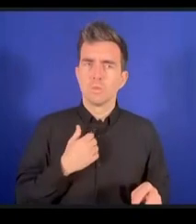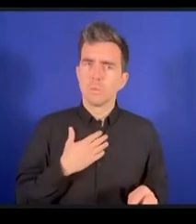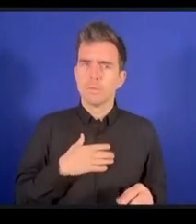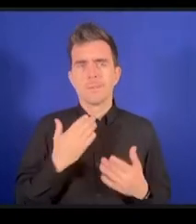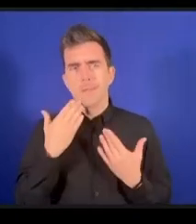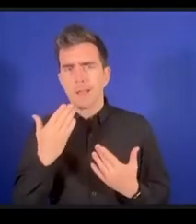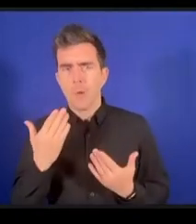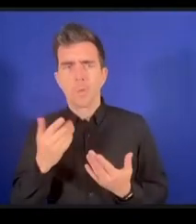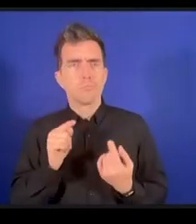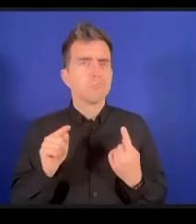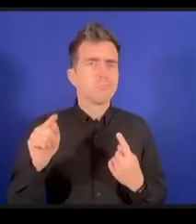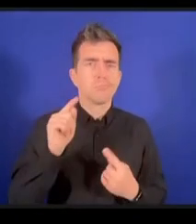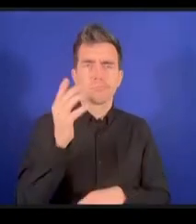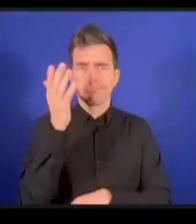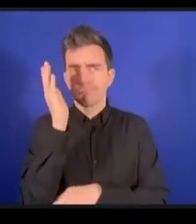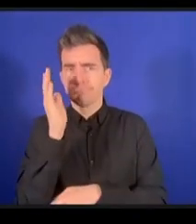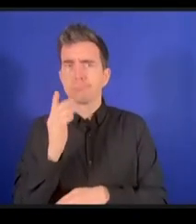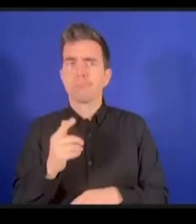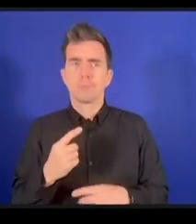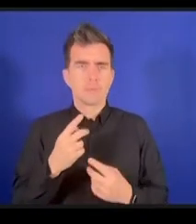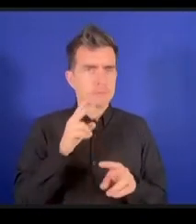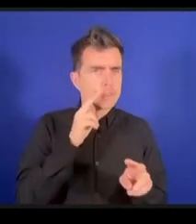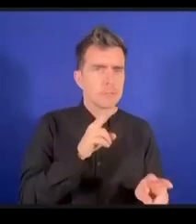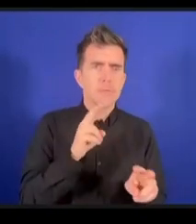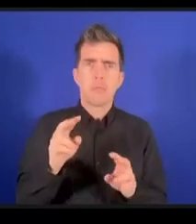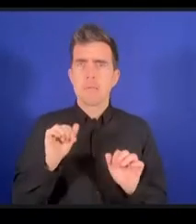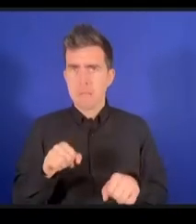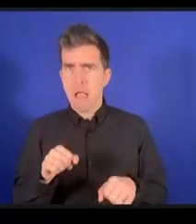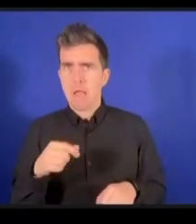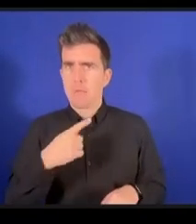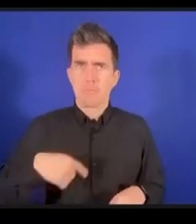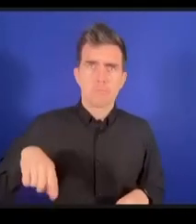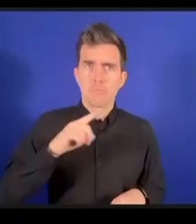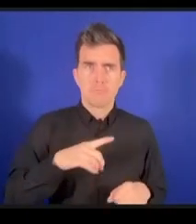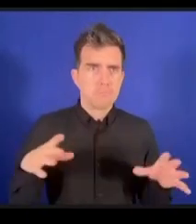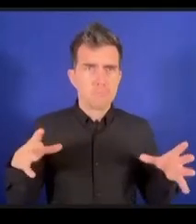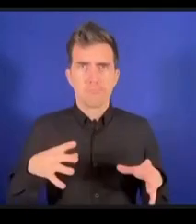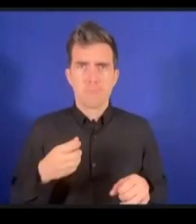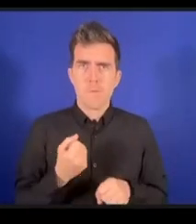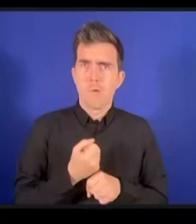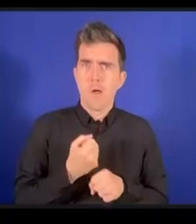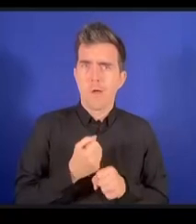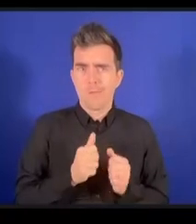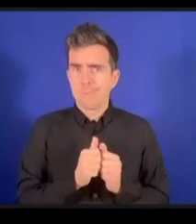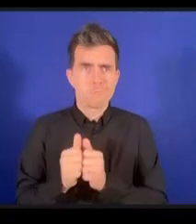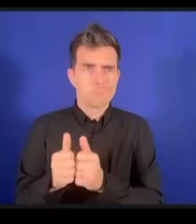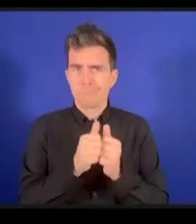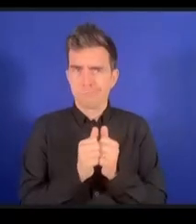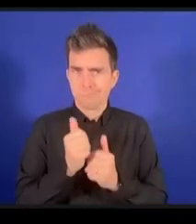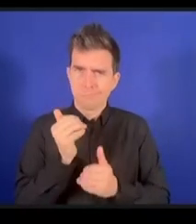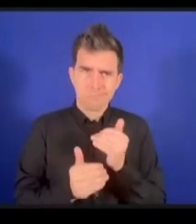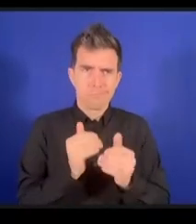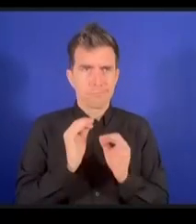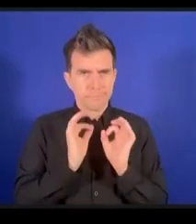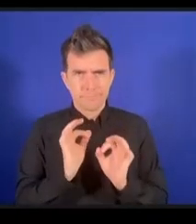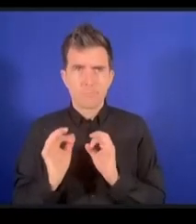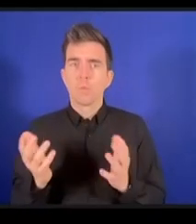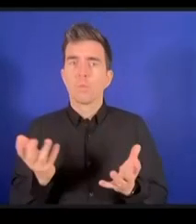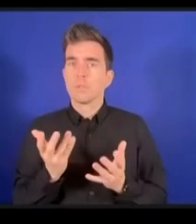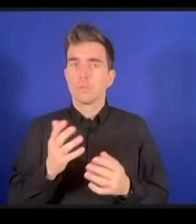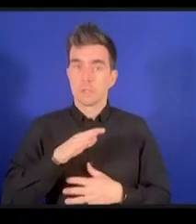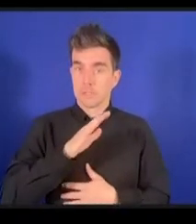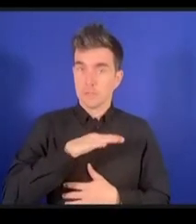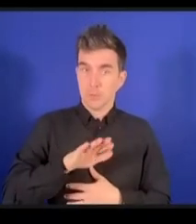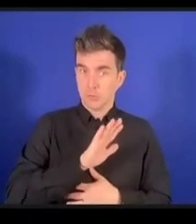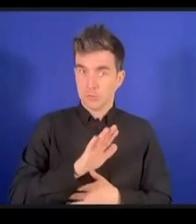représentants de la coalition dynamique pour voir comment nous pouvons coopérer comment nous pouvons injecter les droits des jeunes et des enfants